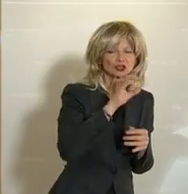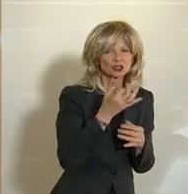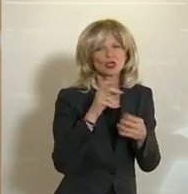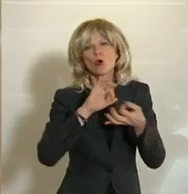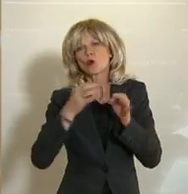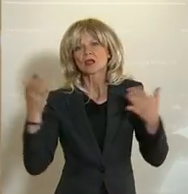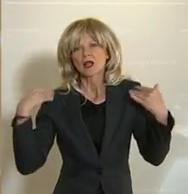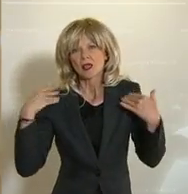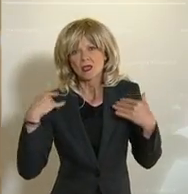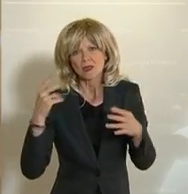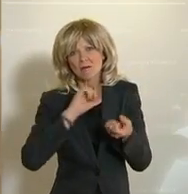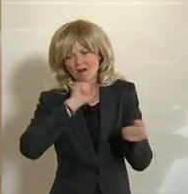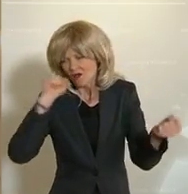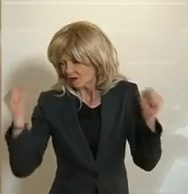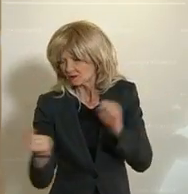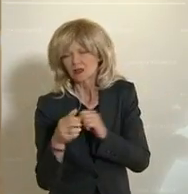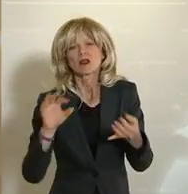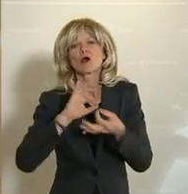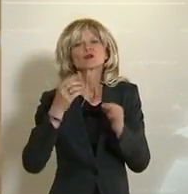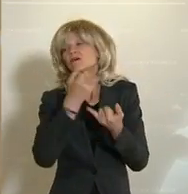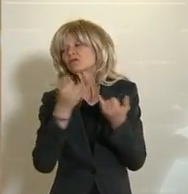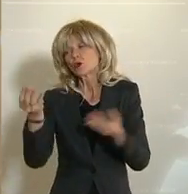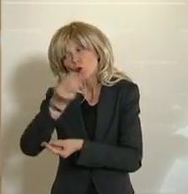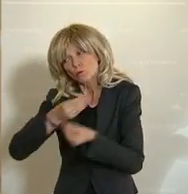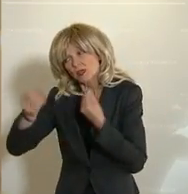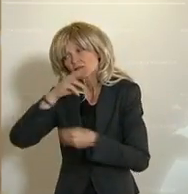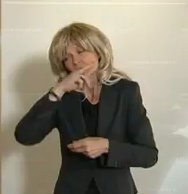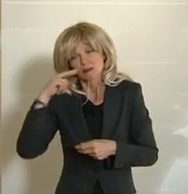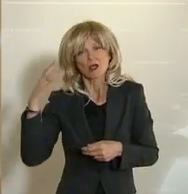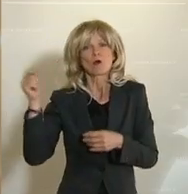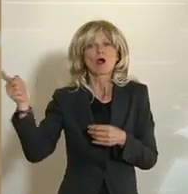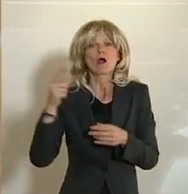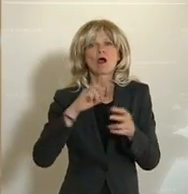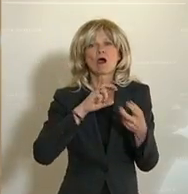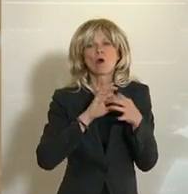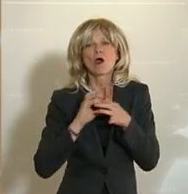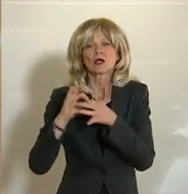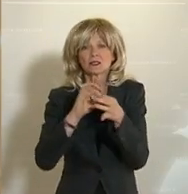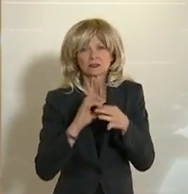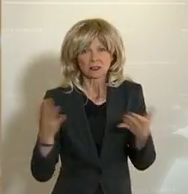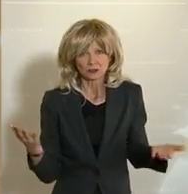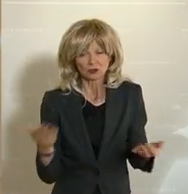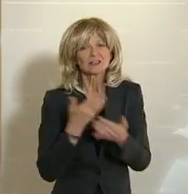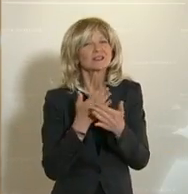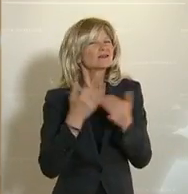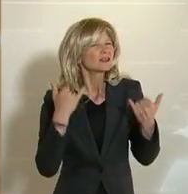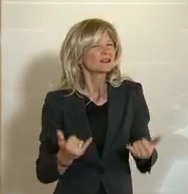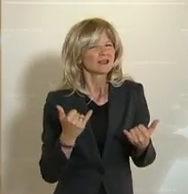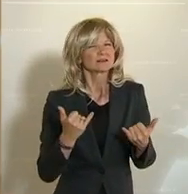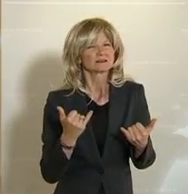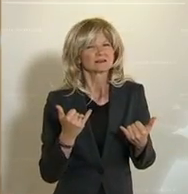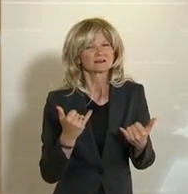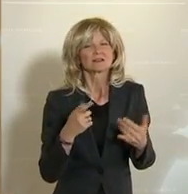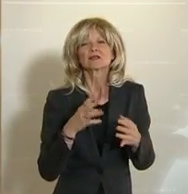oder auch der Umgang mit Terrororganisationen. Und da ist es höchst an der Zeit, dass die Europäische Union sich mit dieser